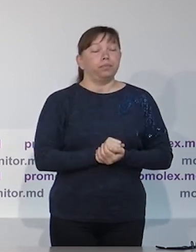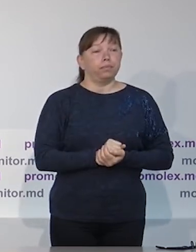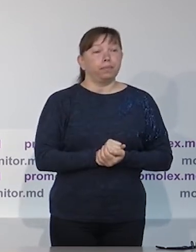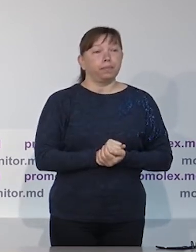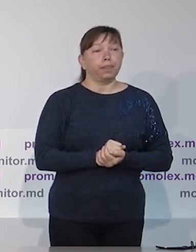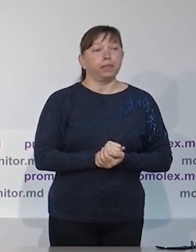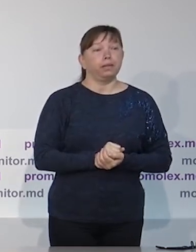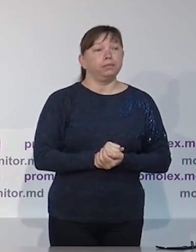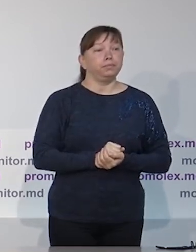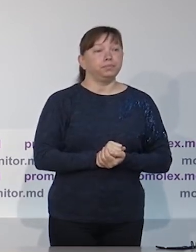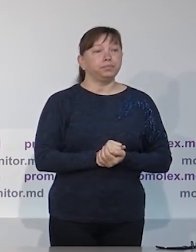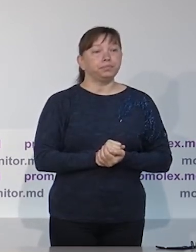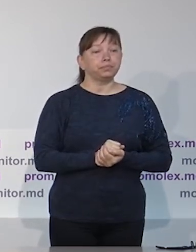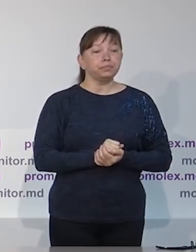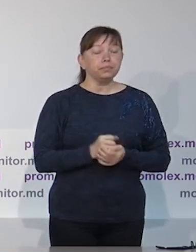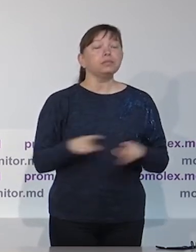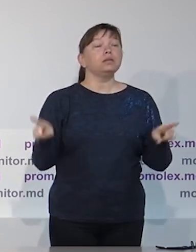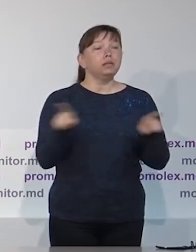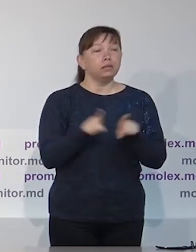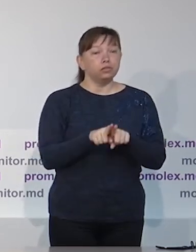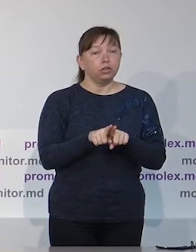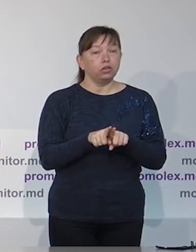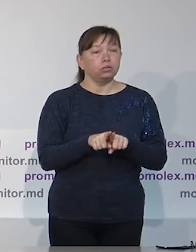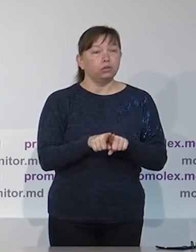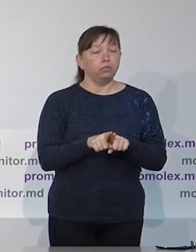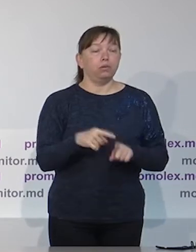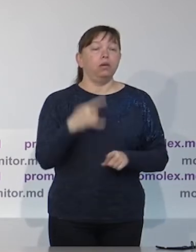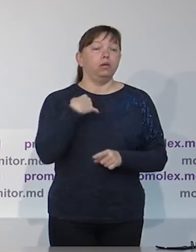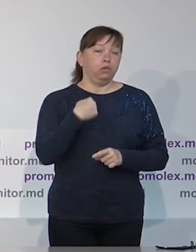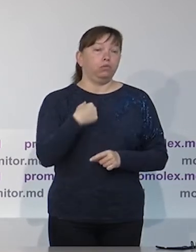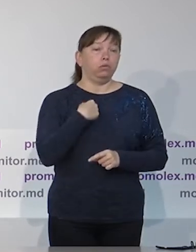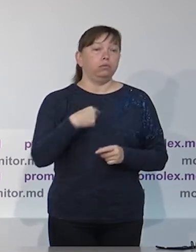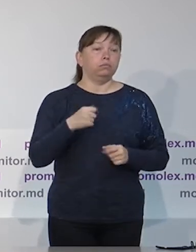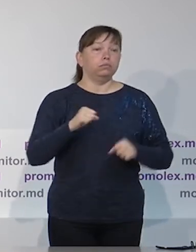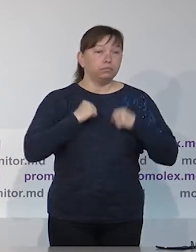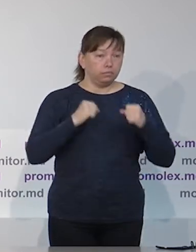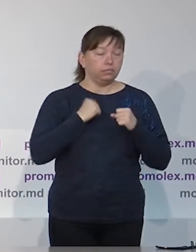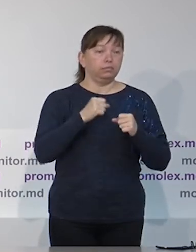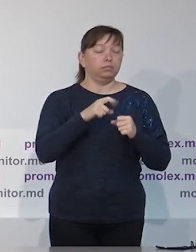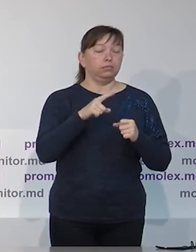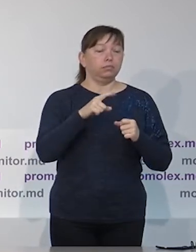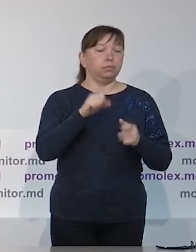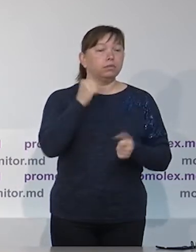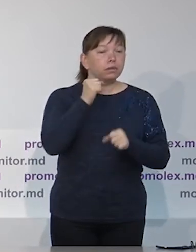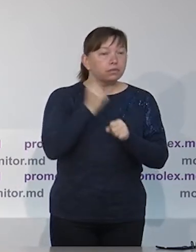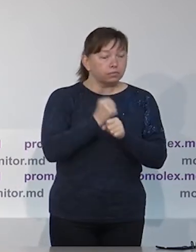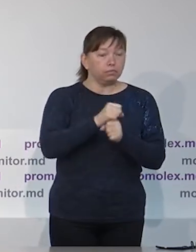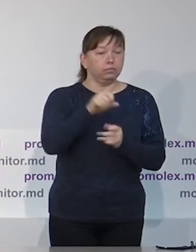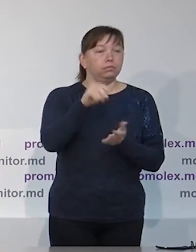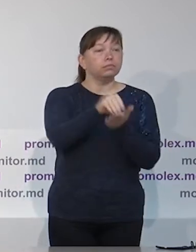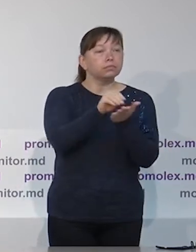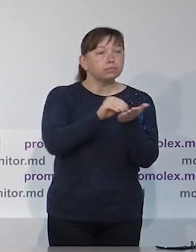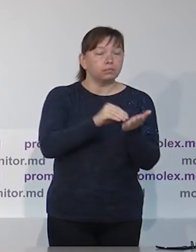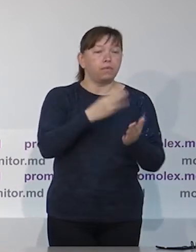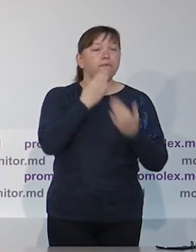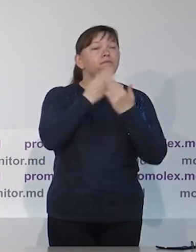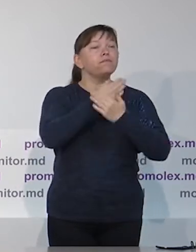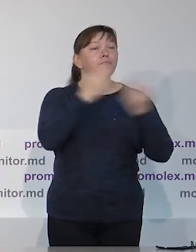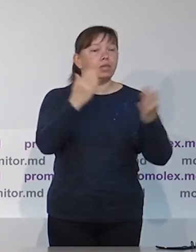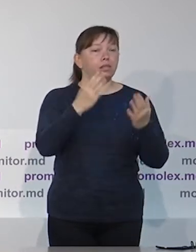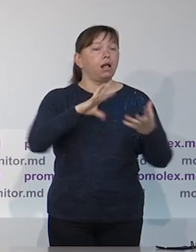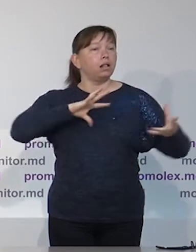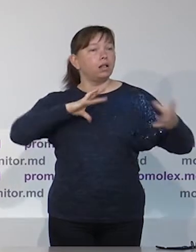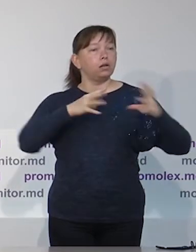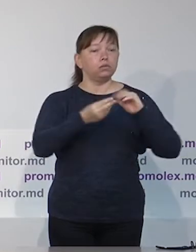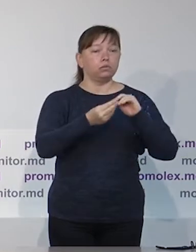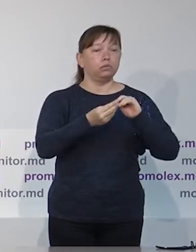и что попало в наш отчет, и эти сведения будут представлены органам, государственным органам.